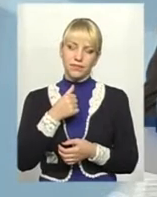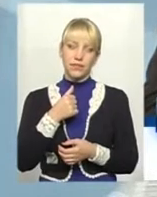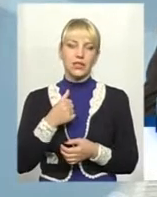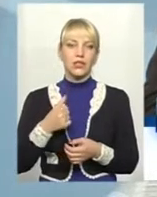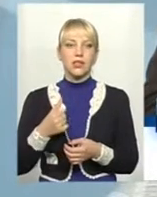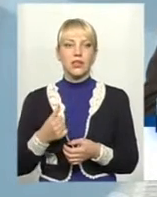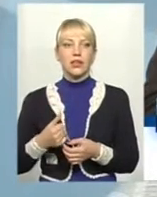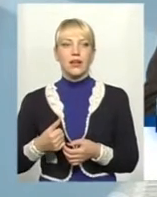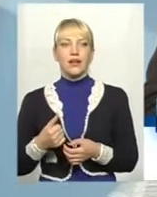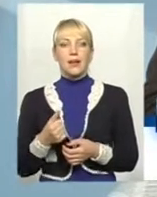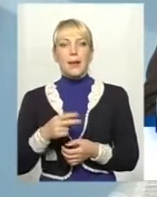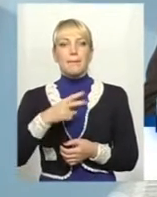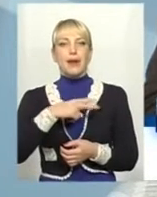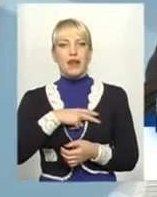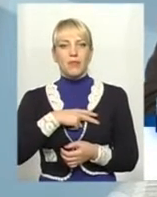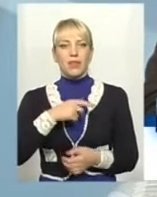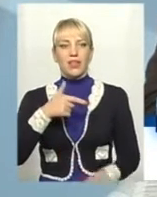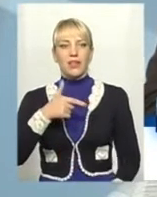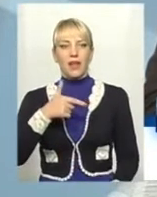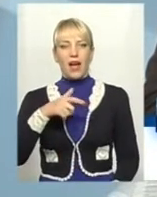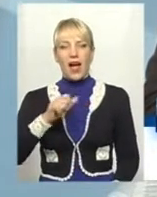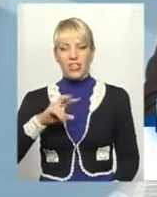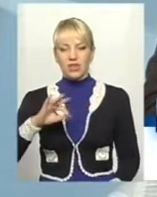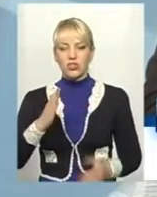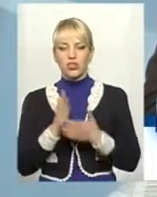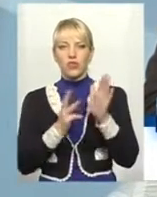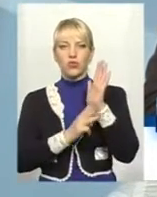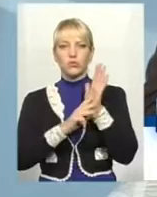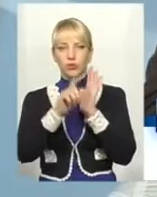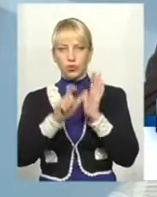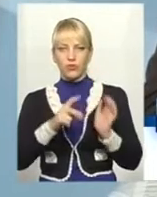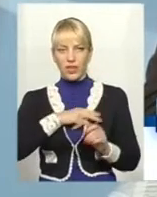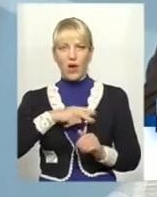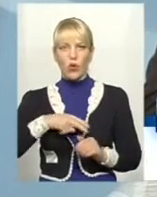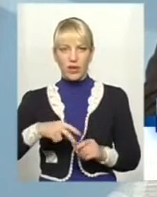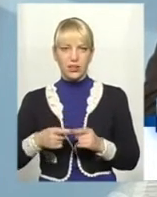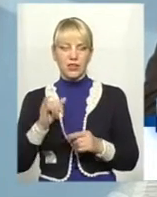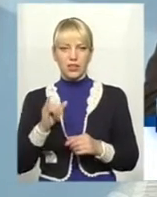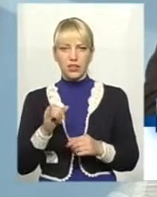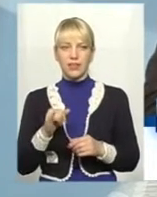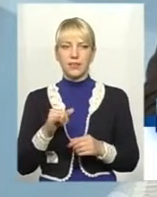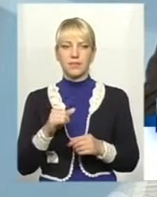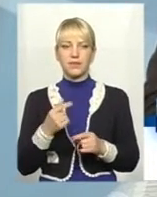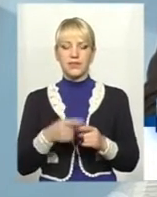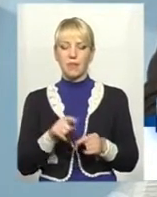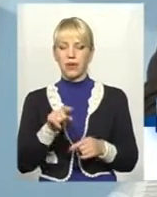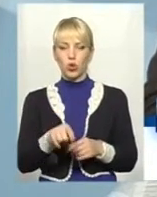імені Гальчевського стали 80 чоловік. Це при тому, що два роки ще не